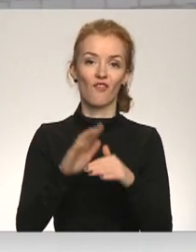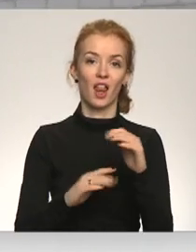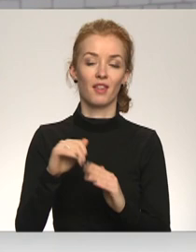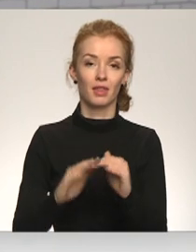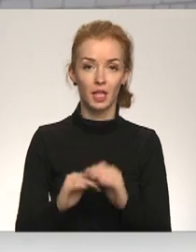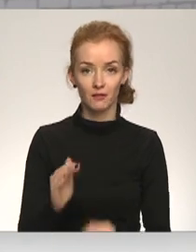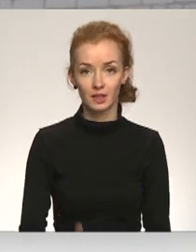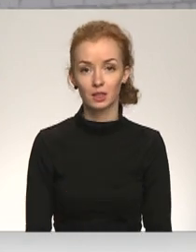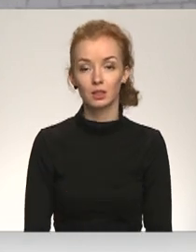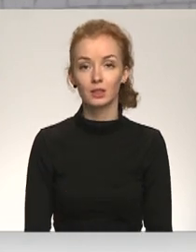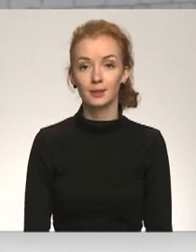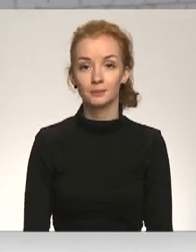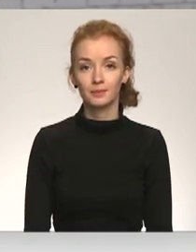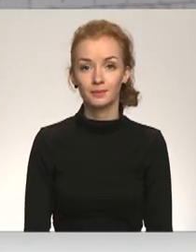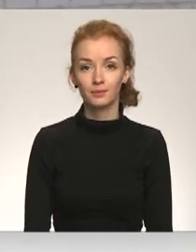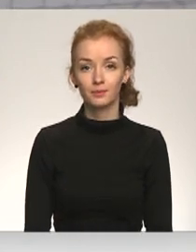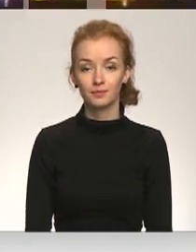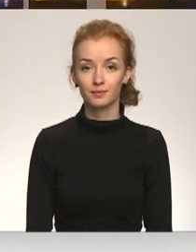Dācis Iliņa, Artis Supa, Vidzemes televīzija.